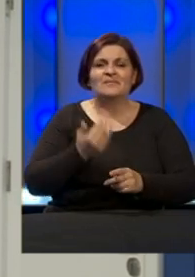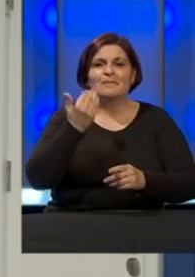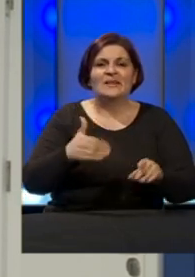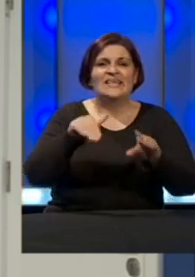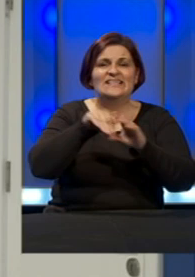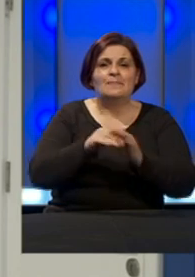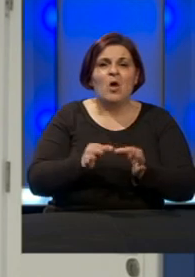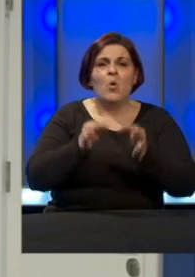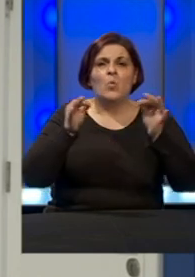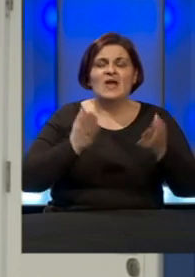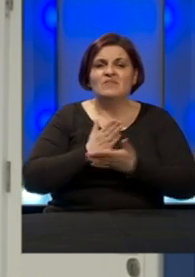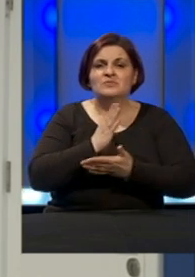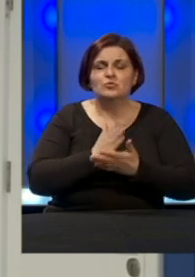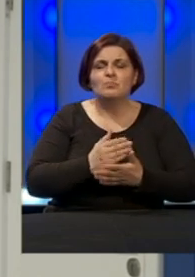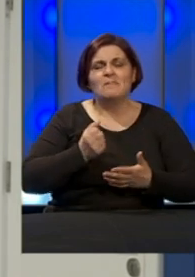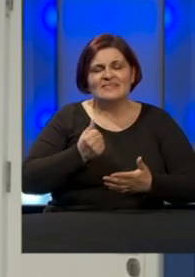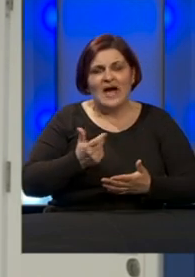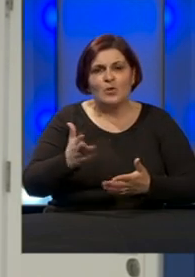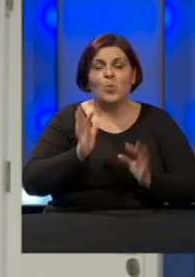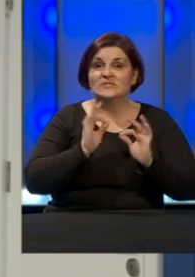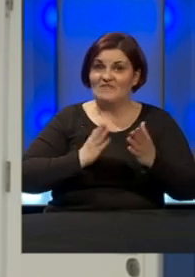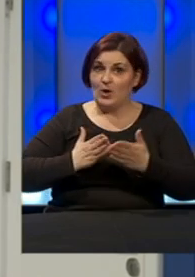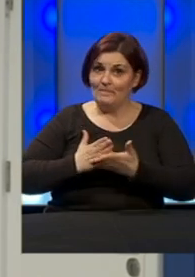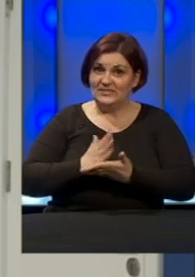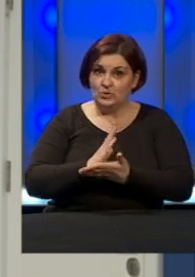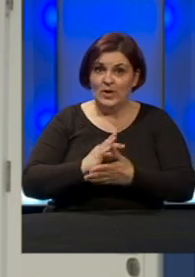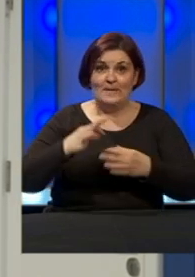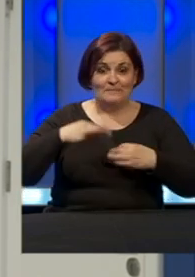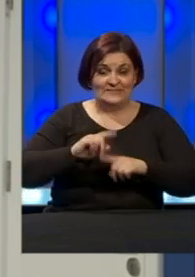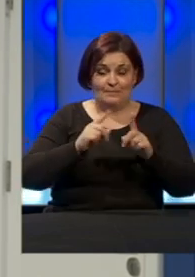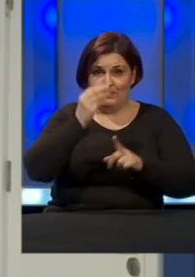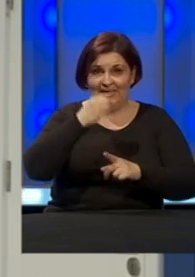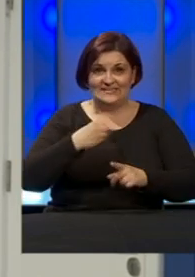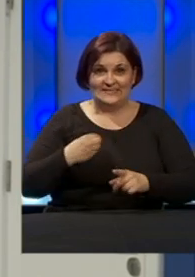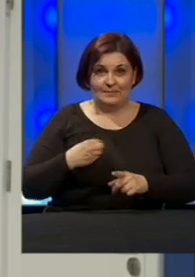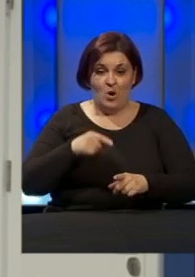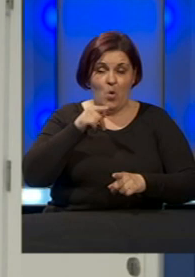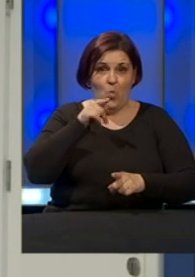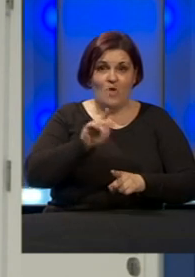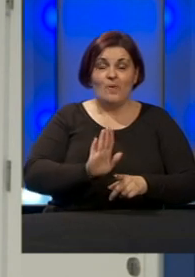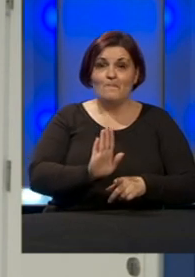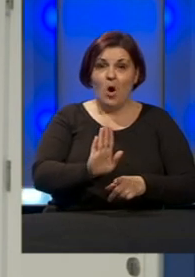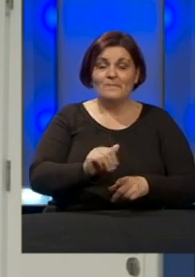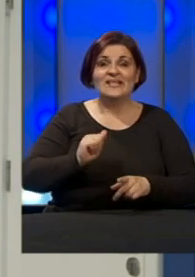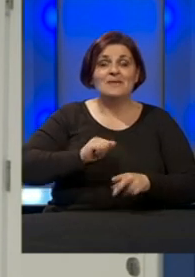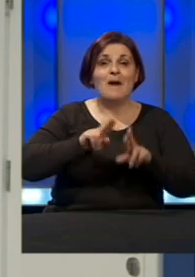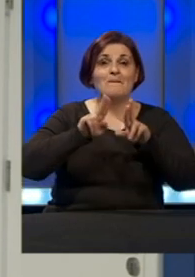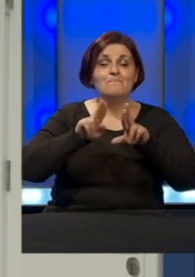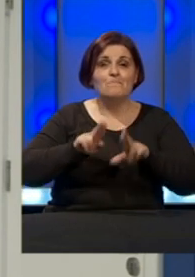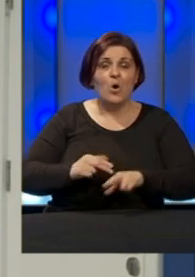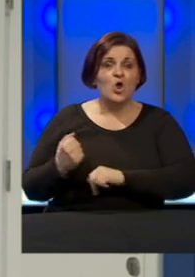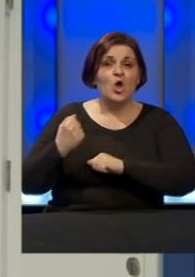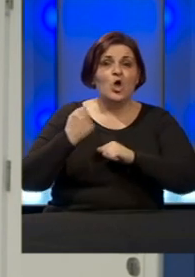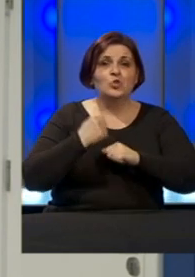zaposlenih u javnom sektoru itd. U svakom slučaju predsjednica Republike Srpske u ovom trenutku ima mogućnost da